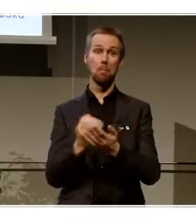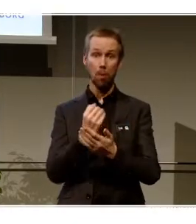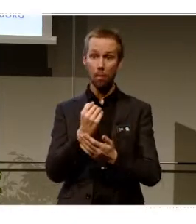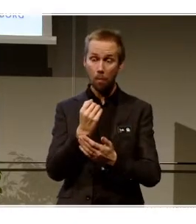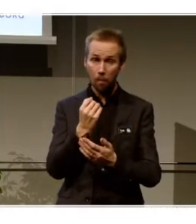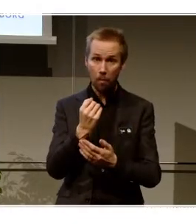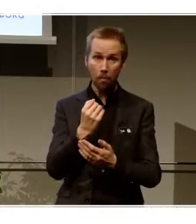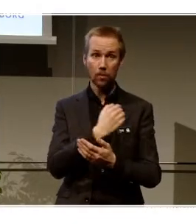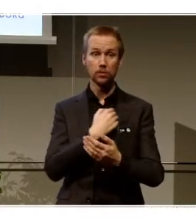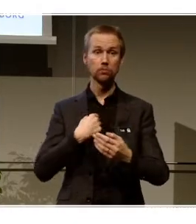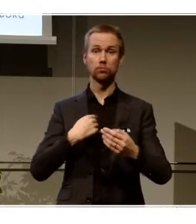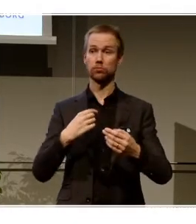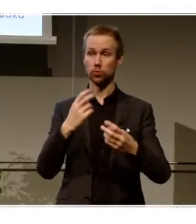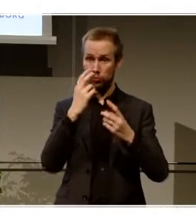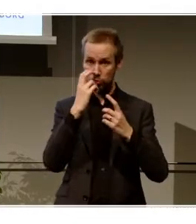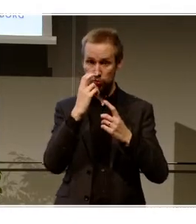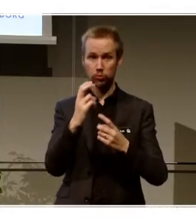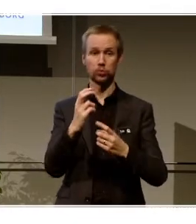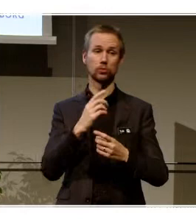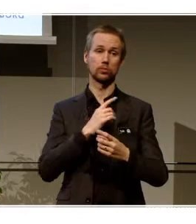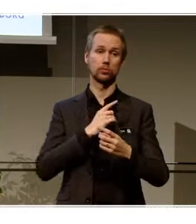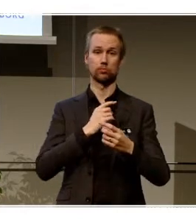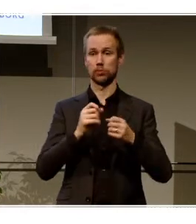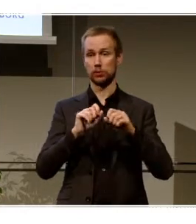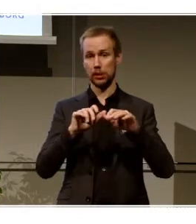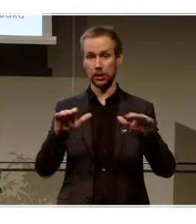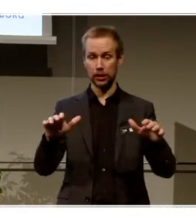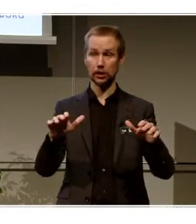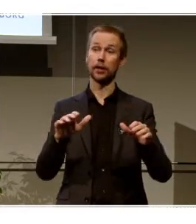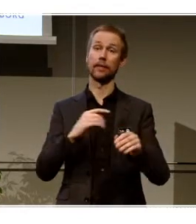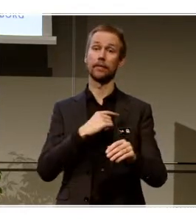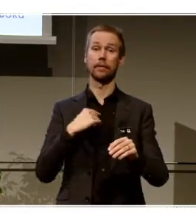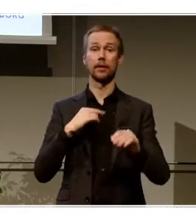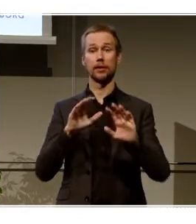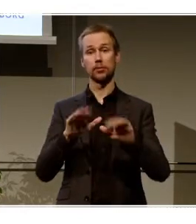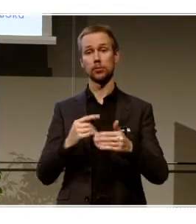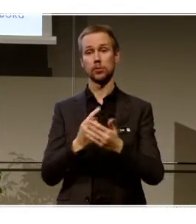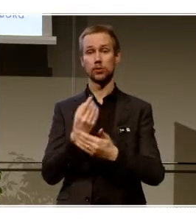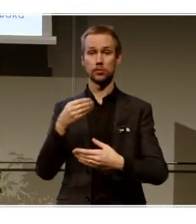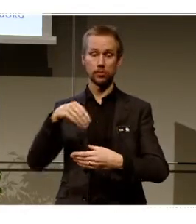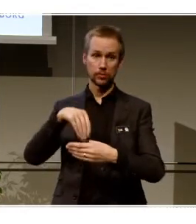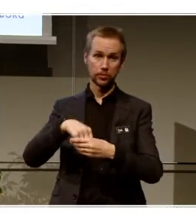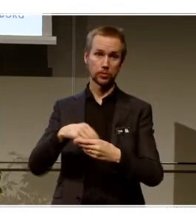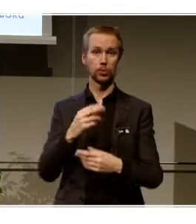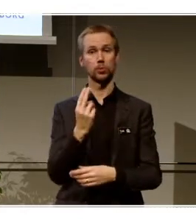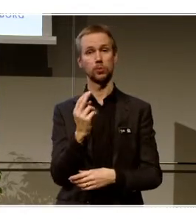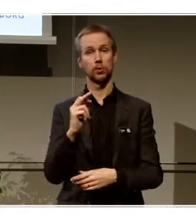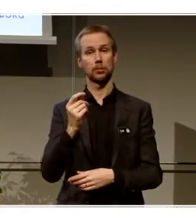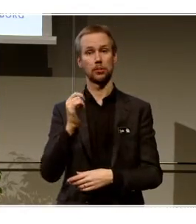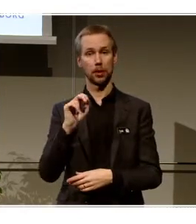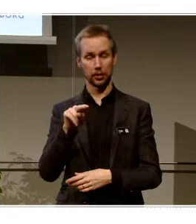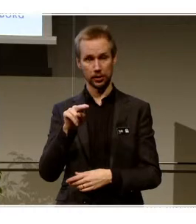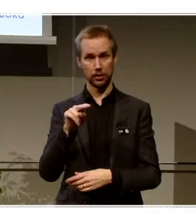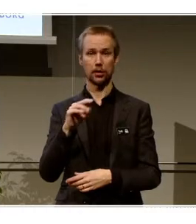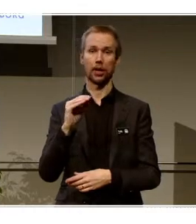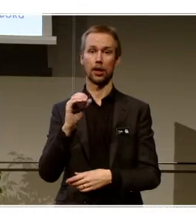effekter. Till exempel så har vi blivit inbjudna till att vara med i ett Urban Agenda-projekt. Som är ett EU-projekt